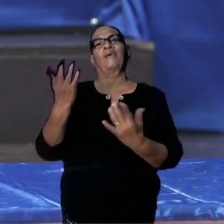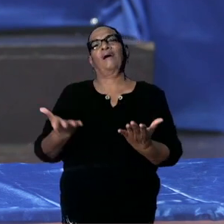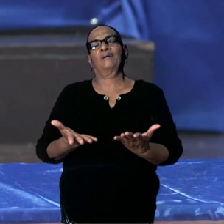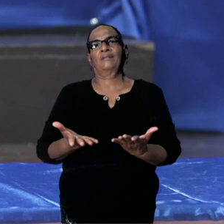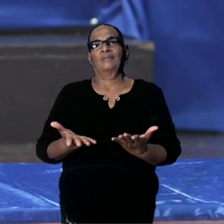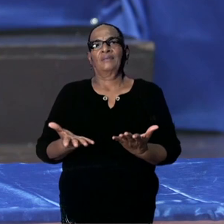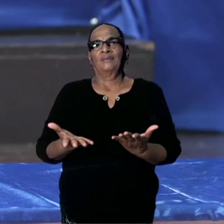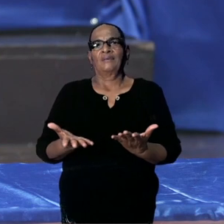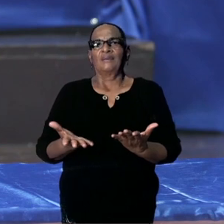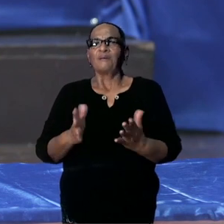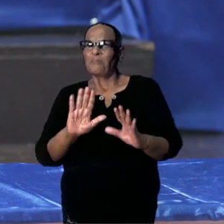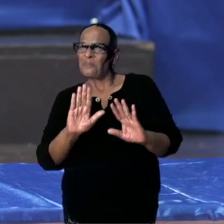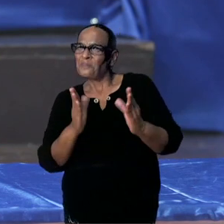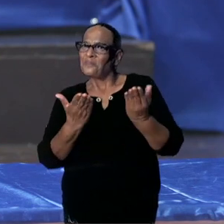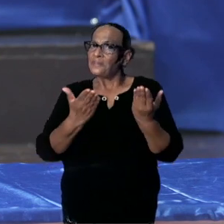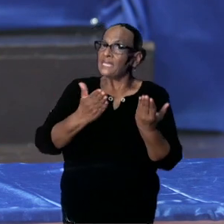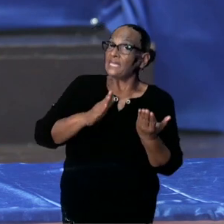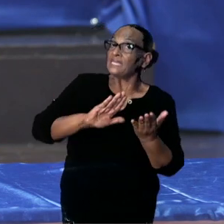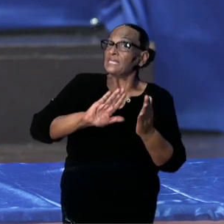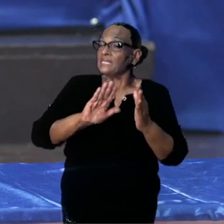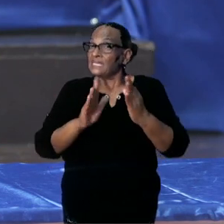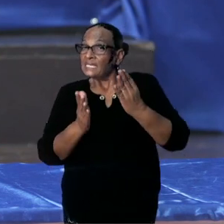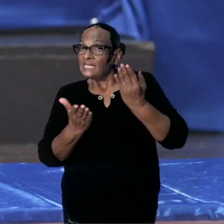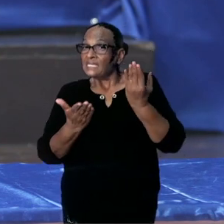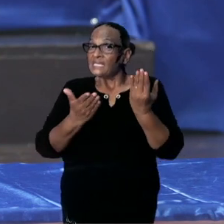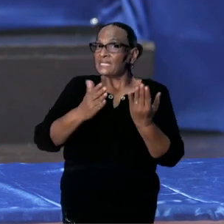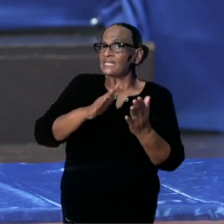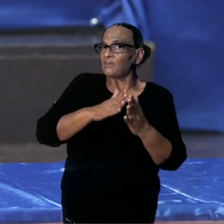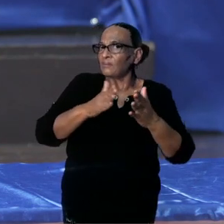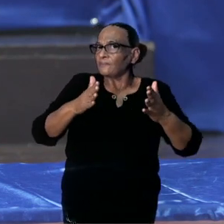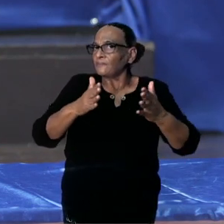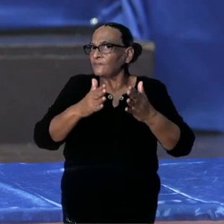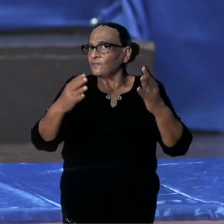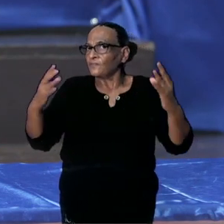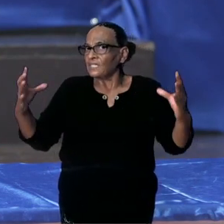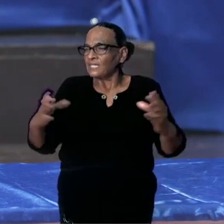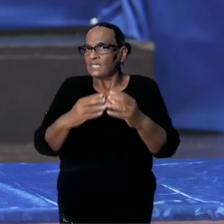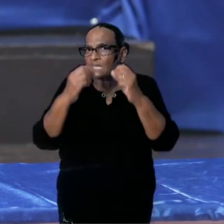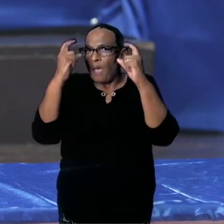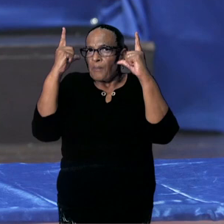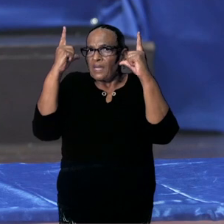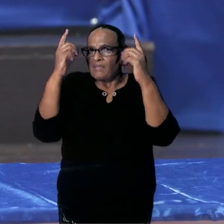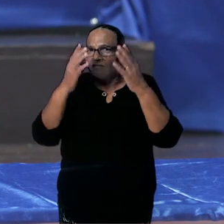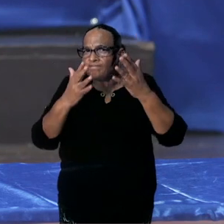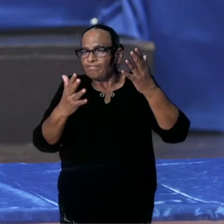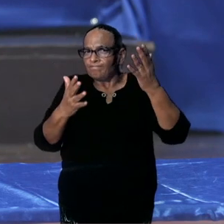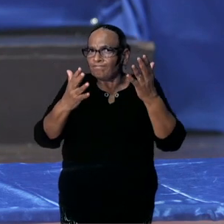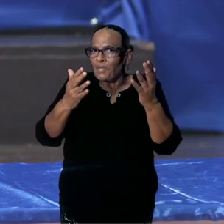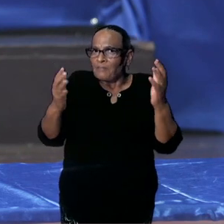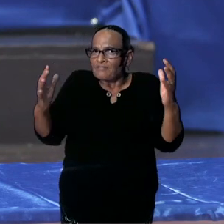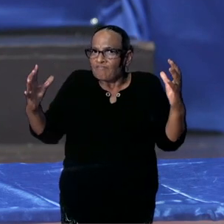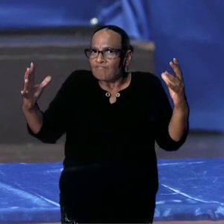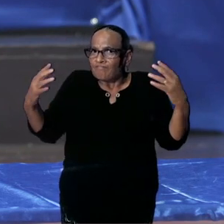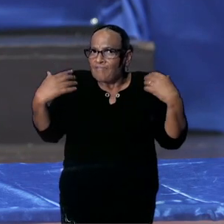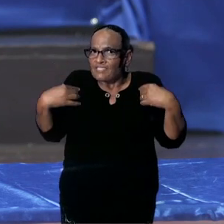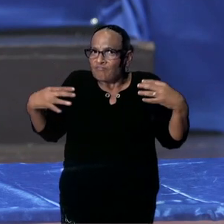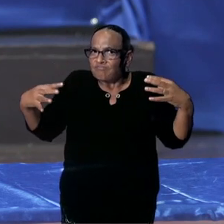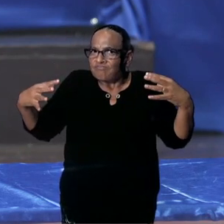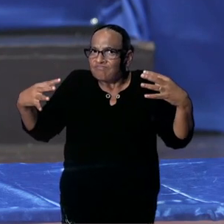en dat er mogelijk weer ruimte zal zijn voor de samenleving om bij elkaar te komen.